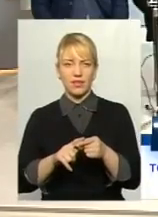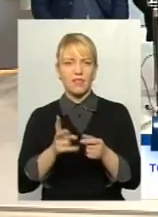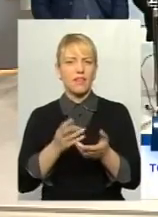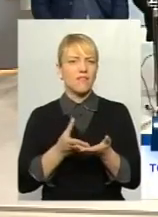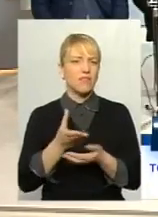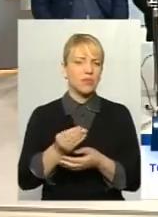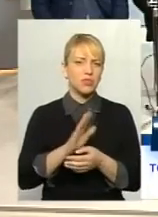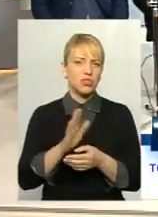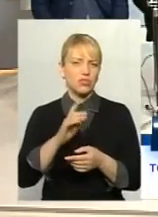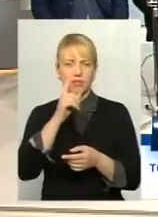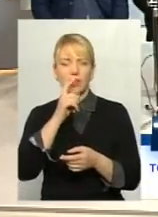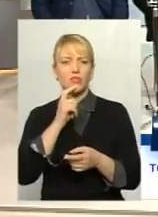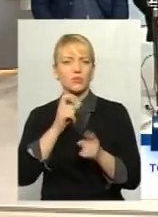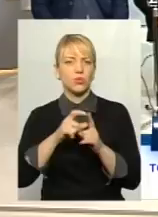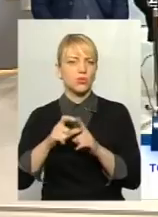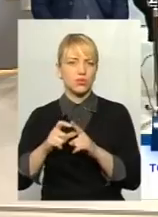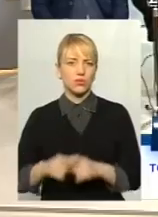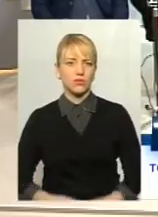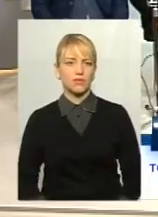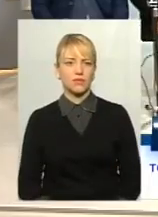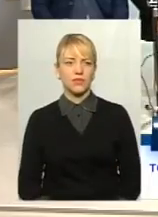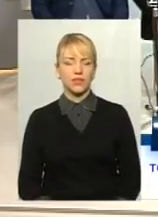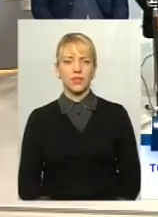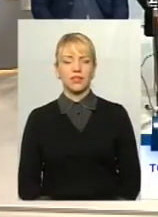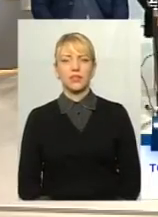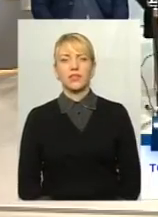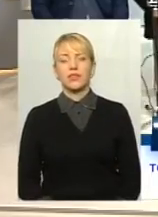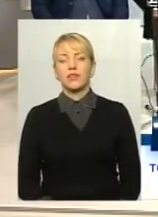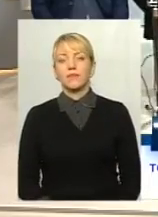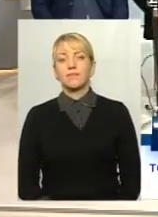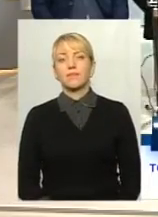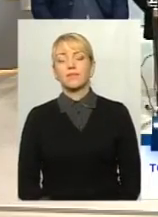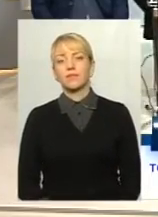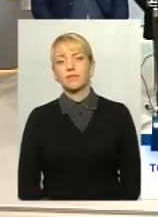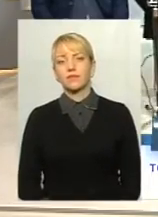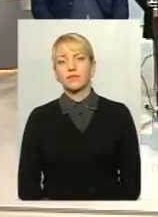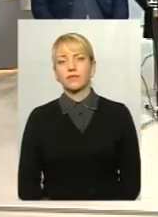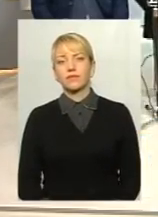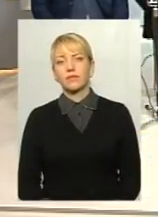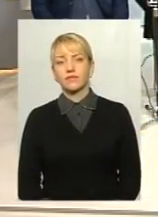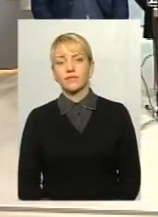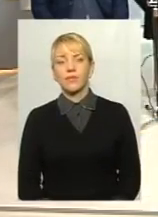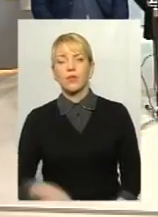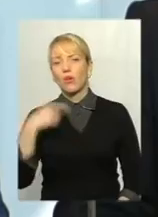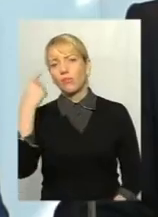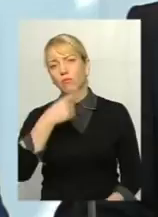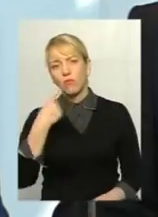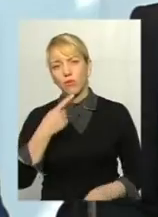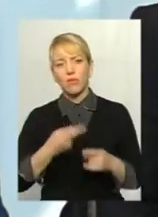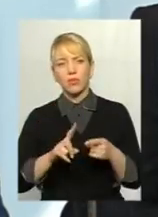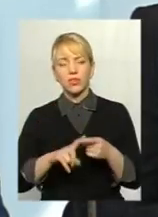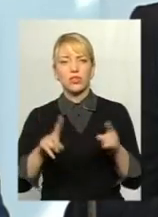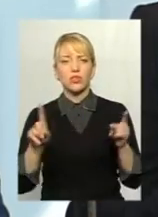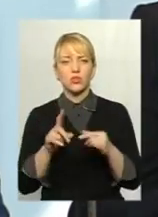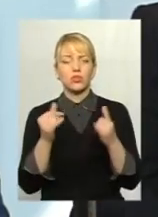Дякуємо за запитання. Сергій Петрович, прошу, будь ласка. Дякую, теж за запитання. Ну, якраз ми ведемо про це мову. Ми сьогодні говоримо,